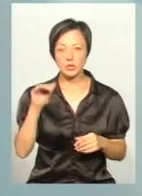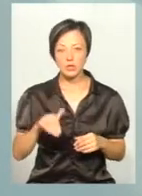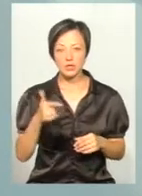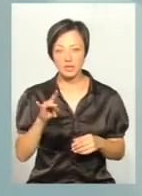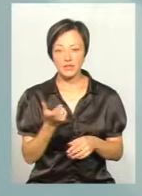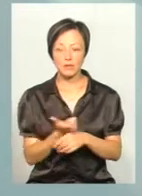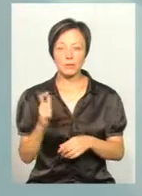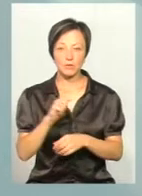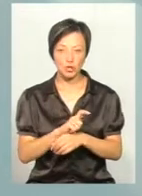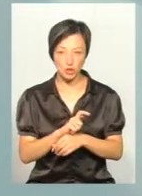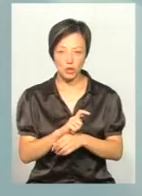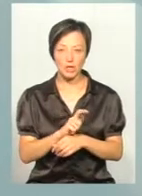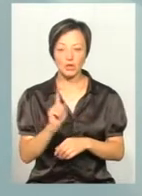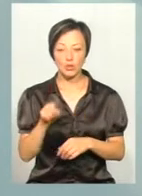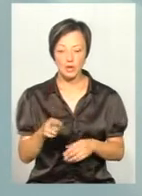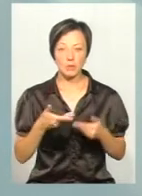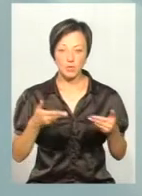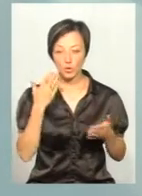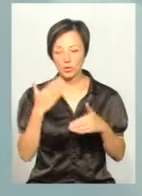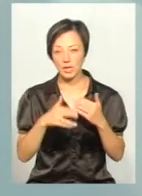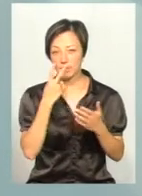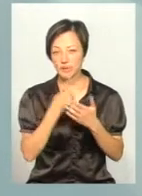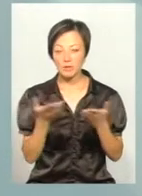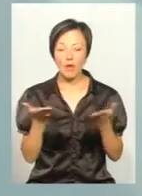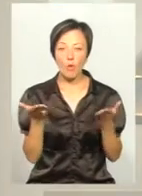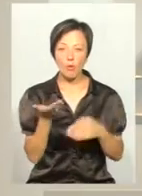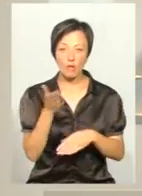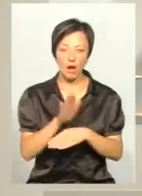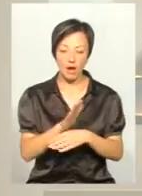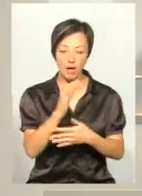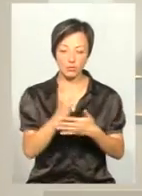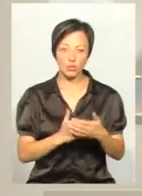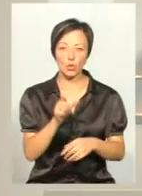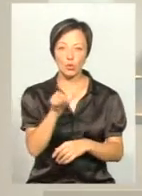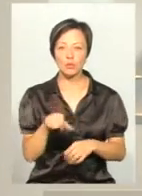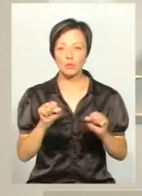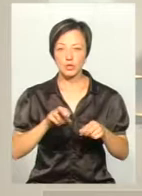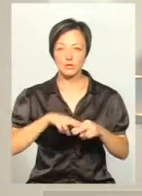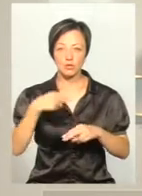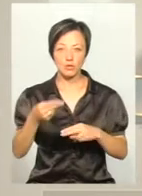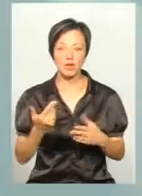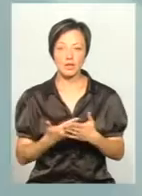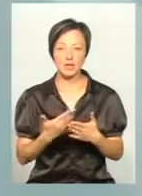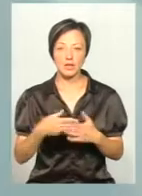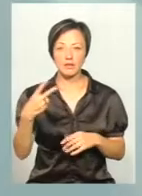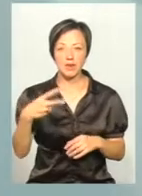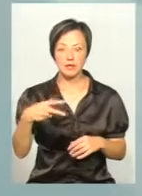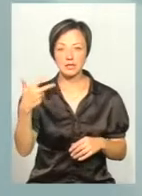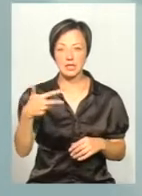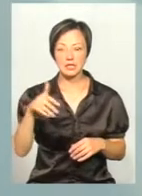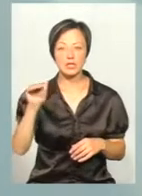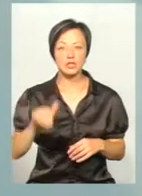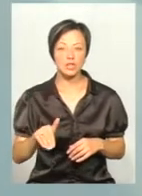гривень і більше, тоді ми вже дивилися, по якому наказу людині можна відшкодувати, наприклад, 20-30